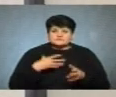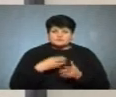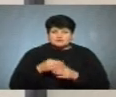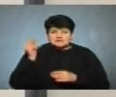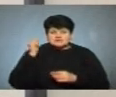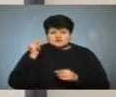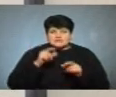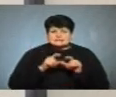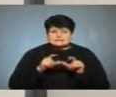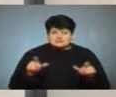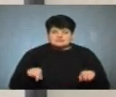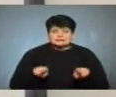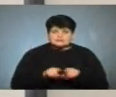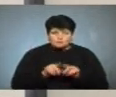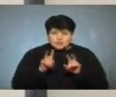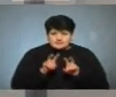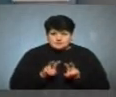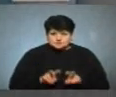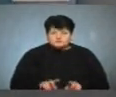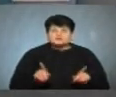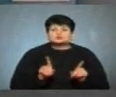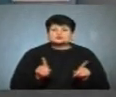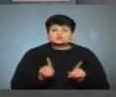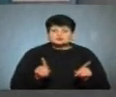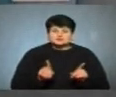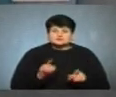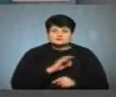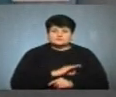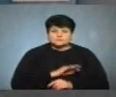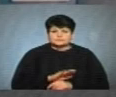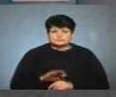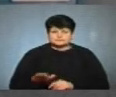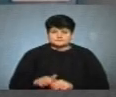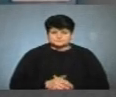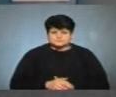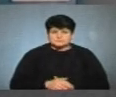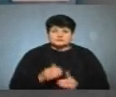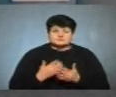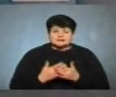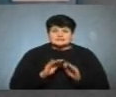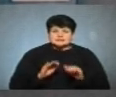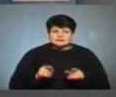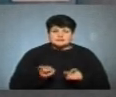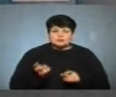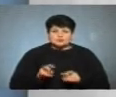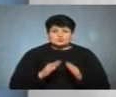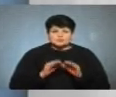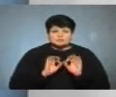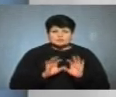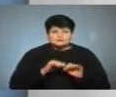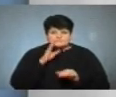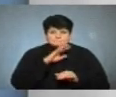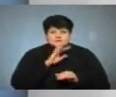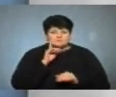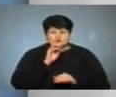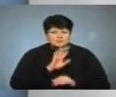навчальні заклади, також аналізуватимуть, що ж споживають діти. Якщо, припустимо, діти приходять до дому і розповідають батькам, що